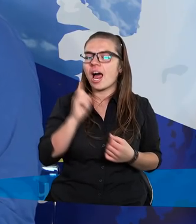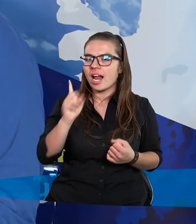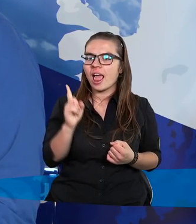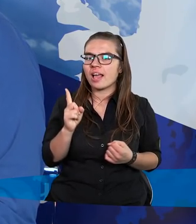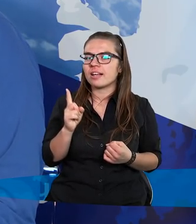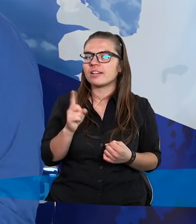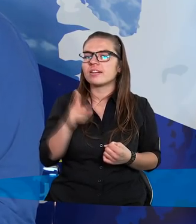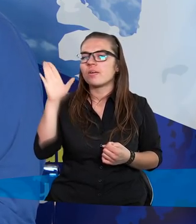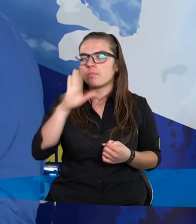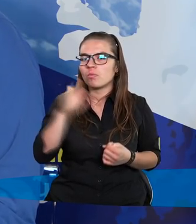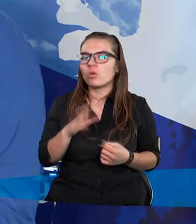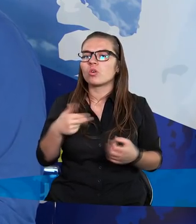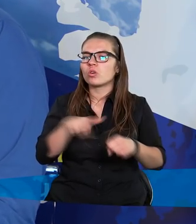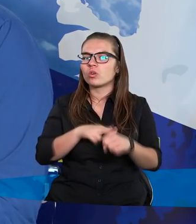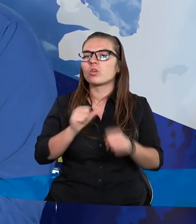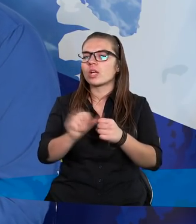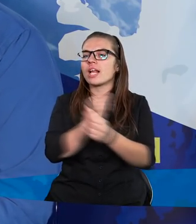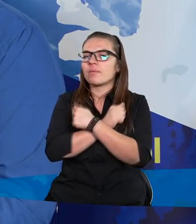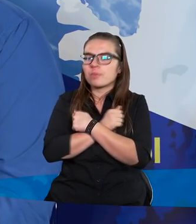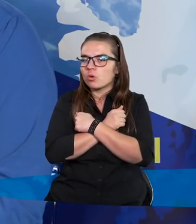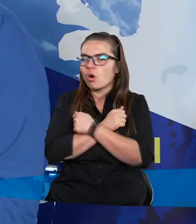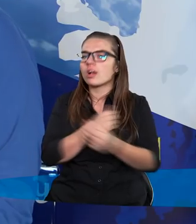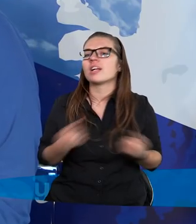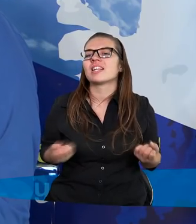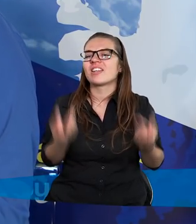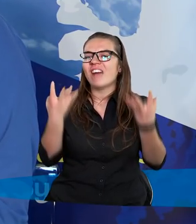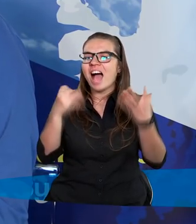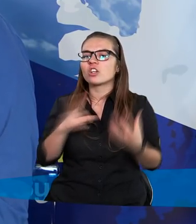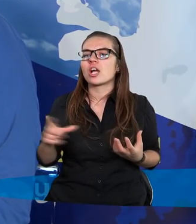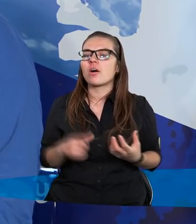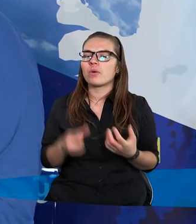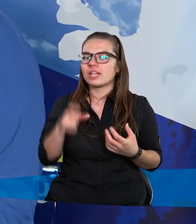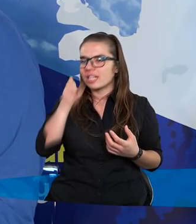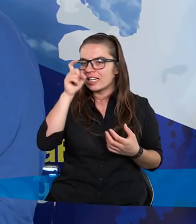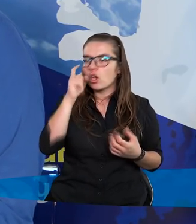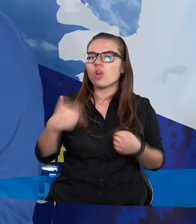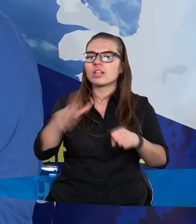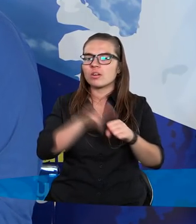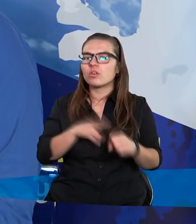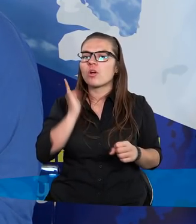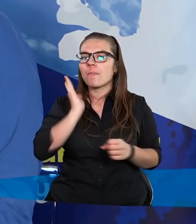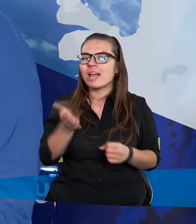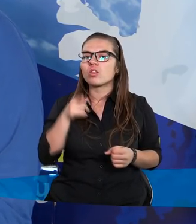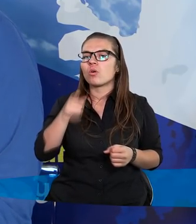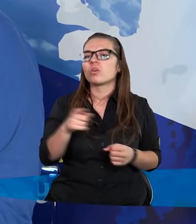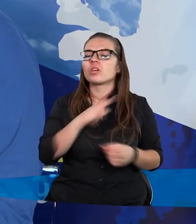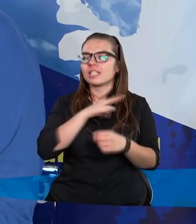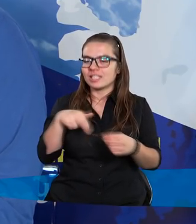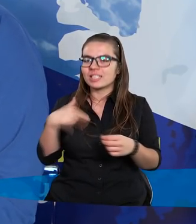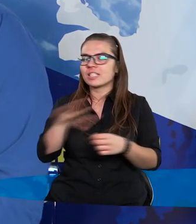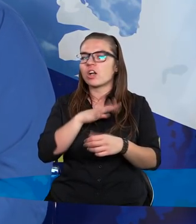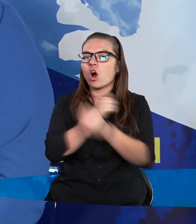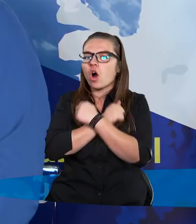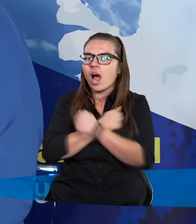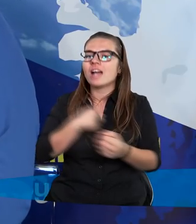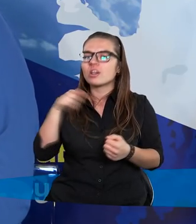Ale Pan Bóg, który jest miłością, stwarzał istoty, które będą go też kochały.